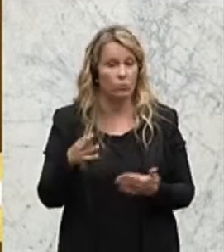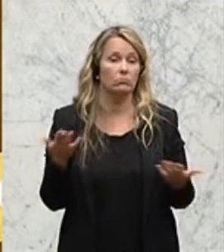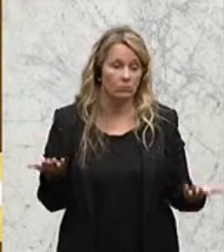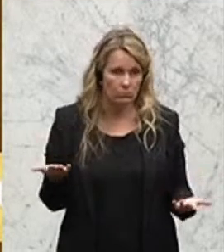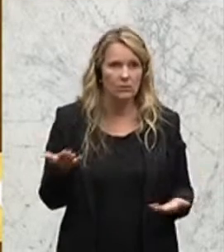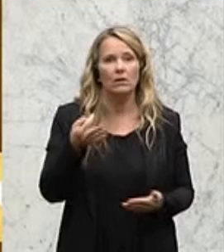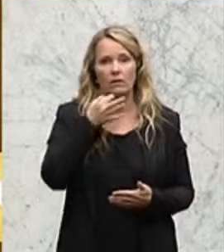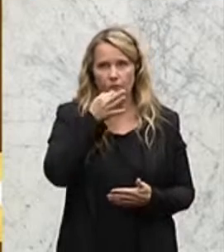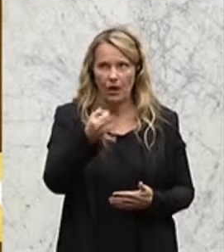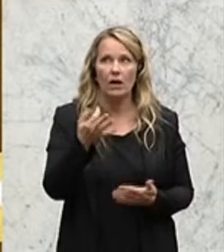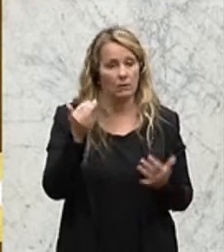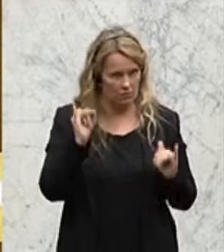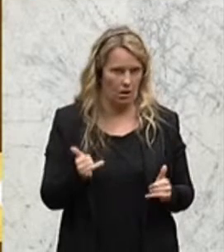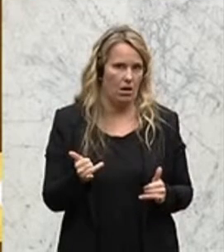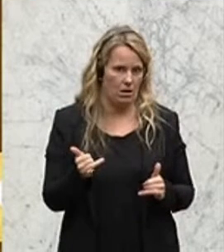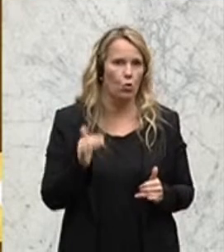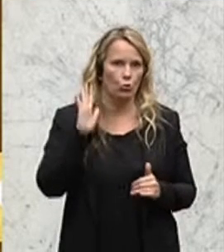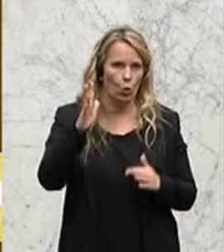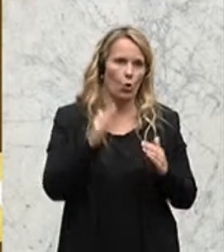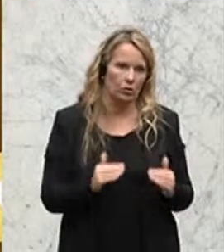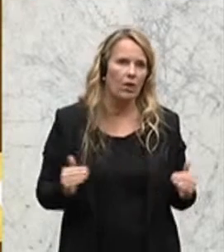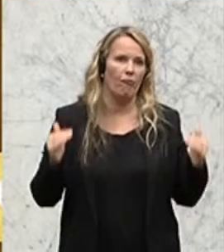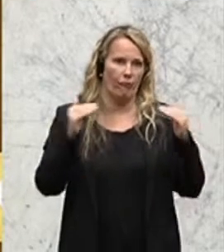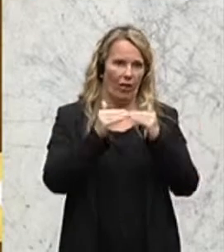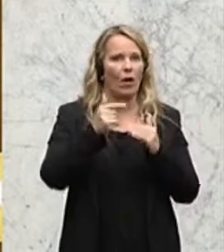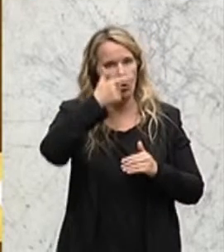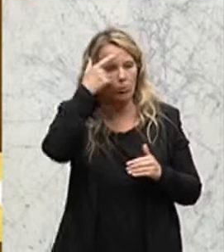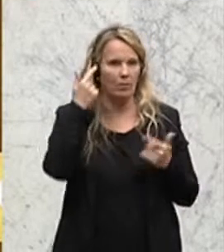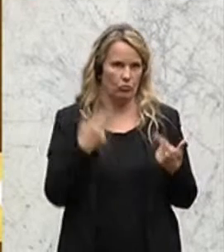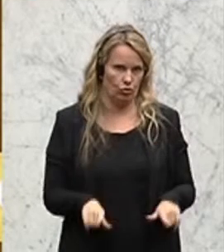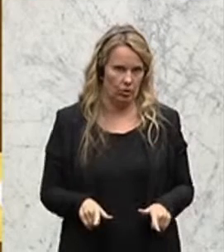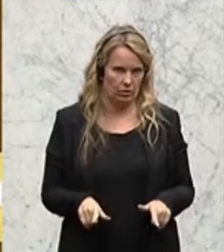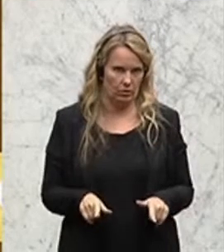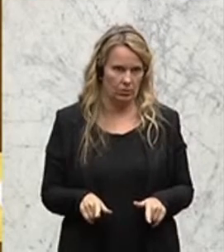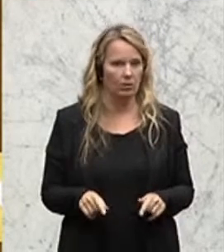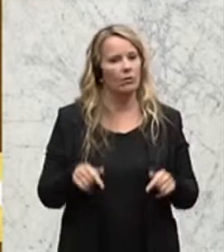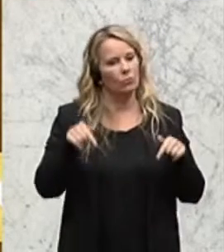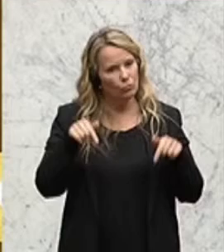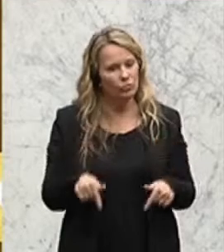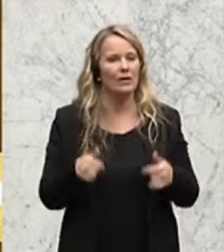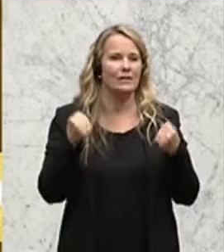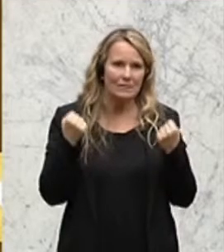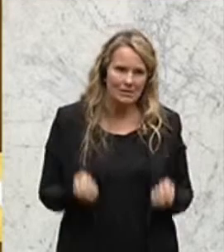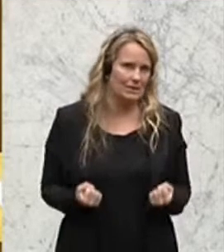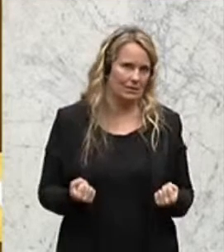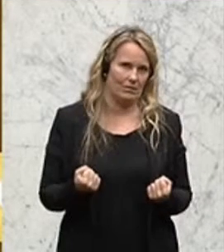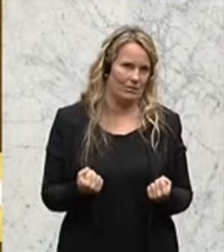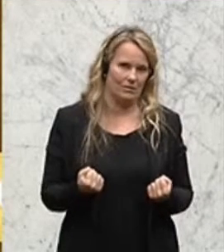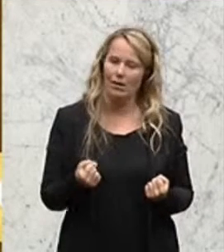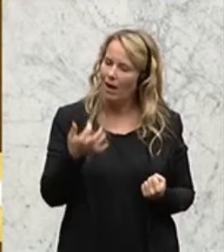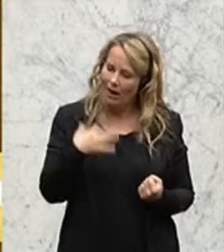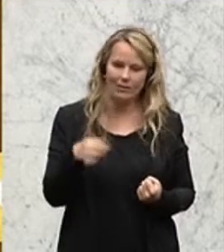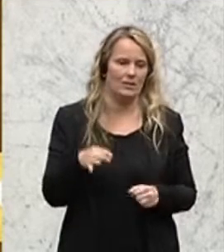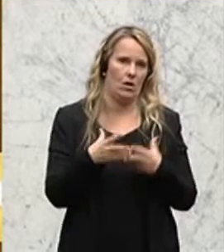Frage der Fairness und der Menschlichkeit. Und es führt hier mit Sicherheit auch kein